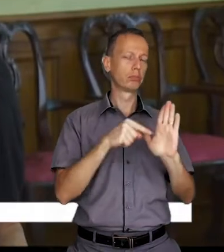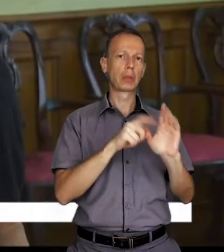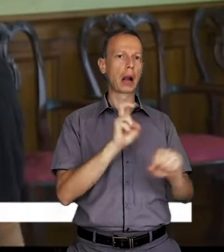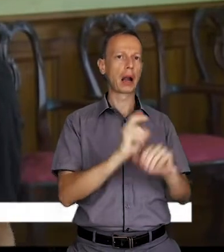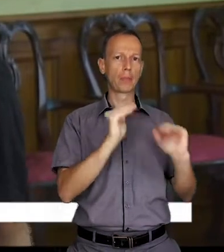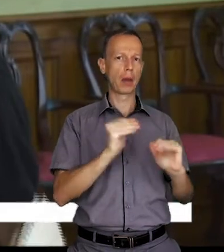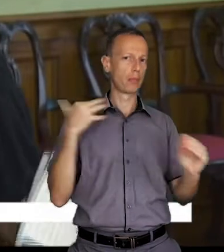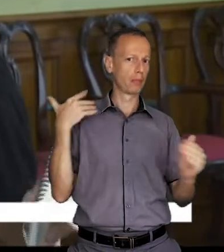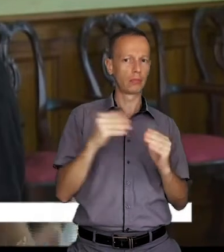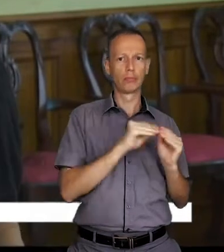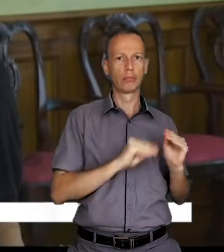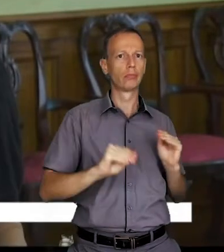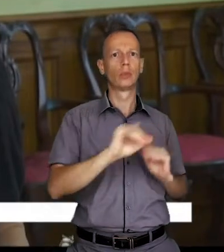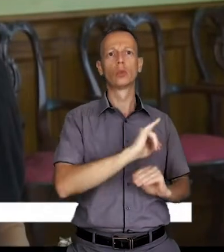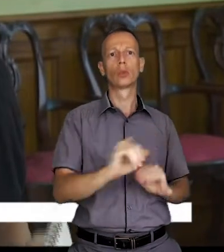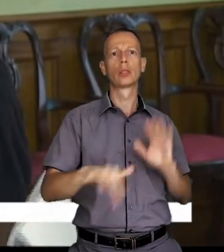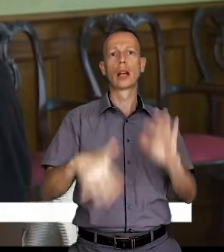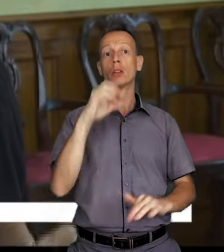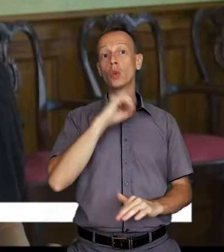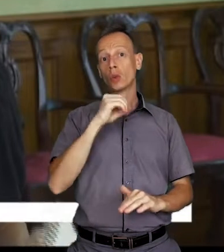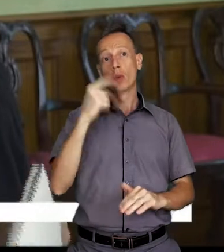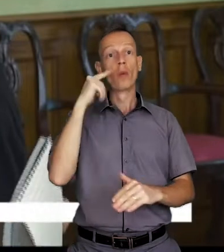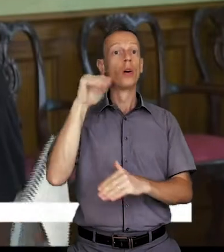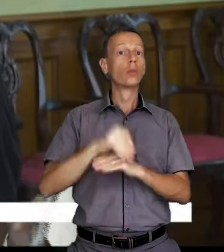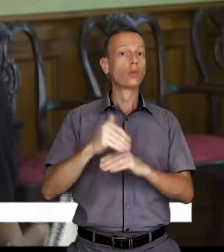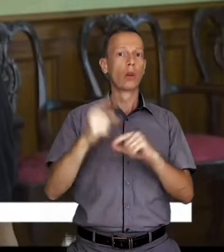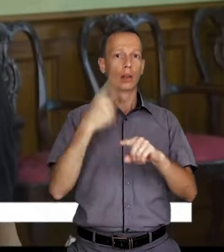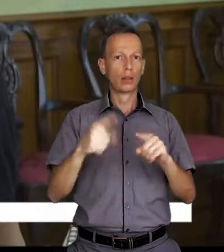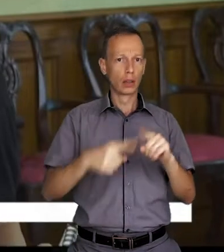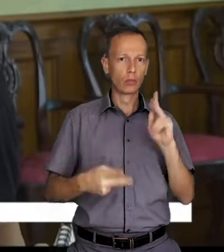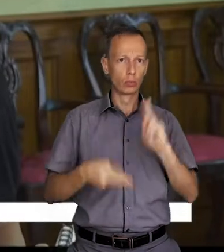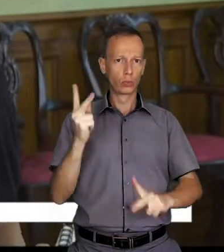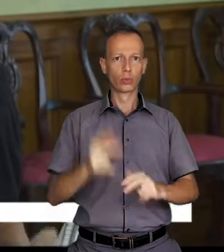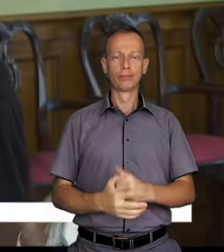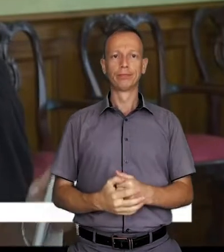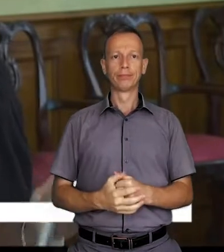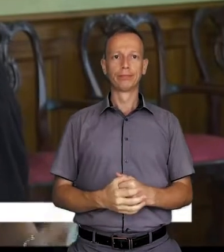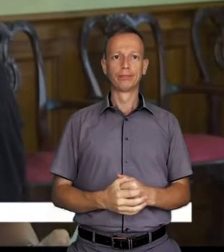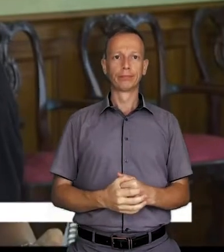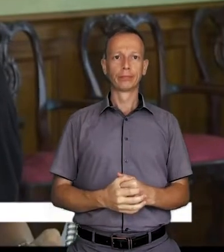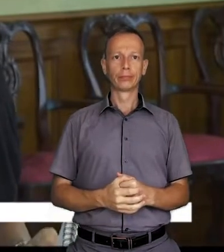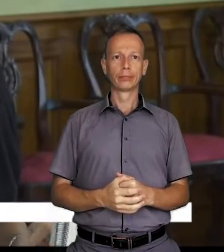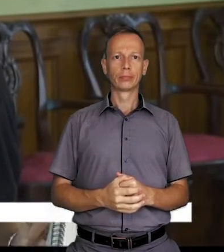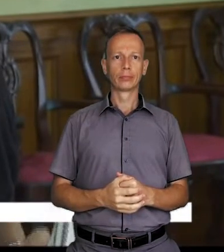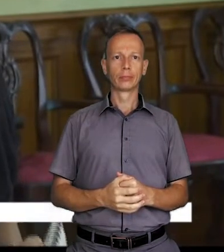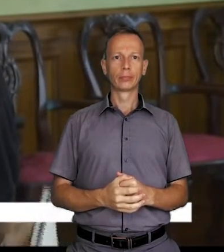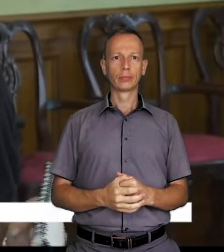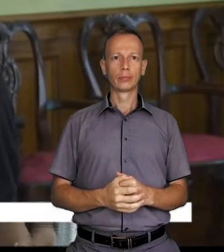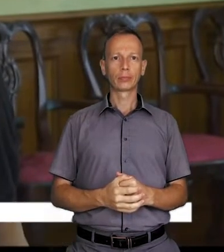mesures fin à août sont prolongées jusqu'au 15 octobre. Nous vous en le dirons plus ce soir dans les journées télévisées.